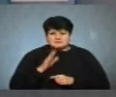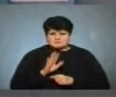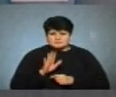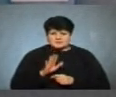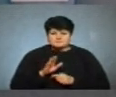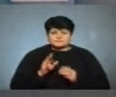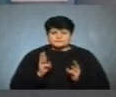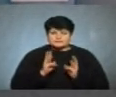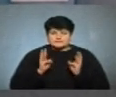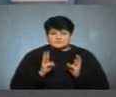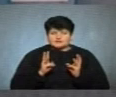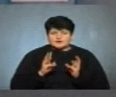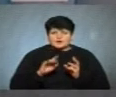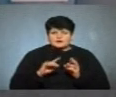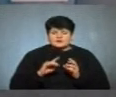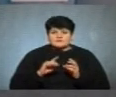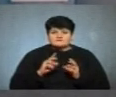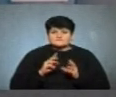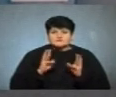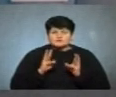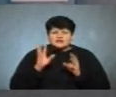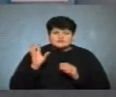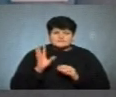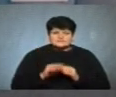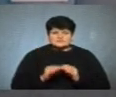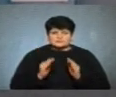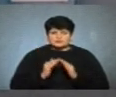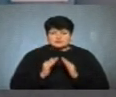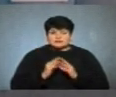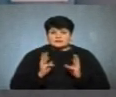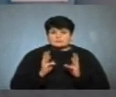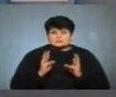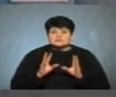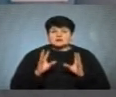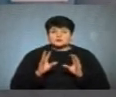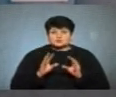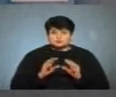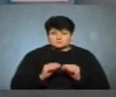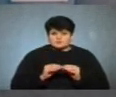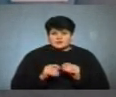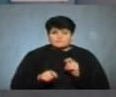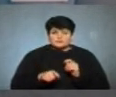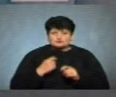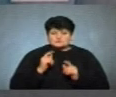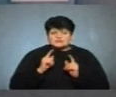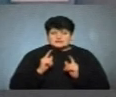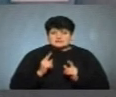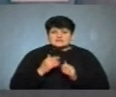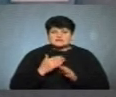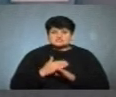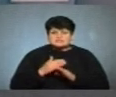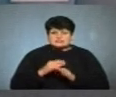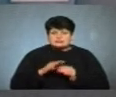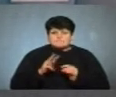Тліє постіль, вигорає все повітря, яке є в будинку, і пожежа сама собою припиняється. Пошкоджена тільки частина майна,